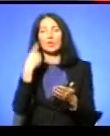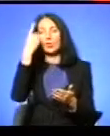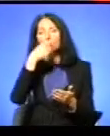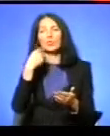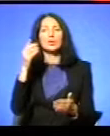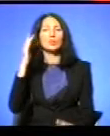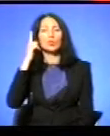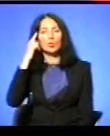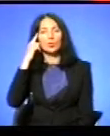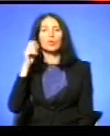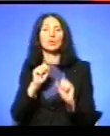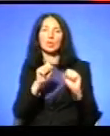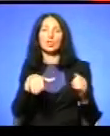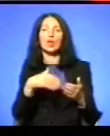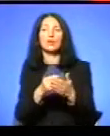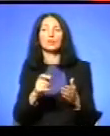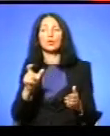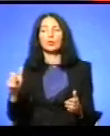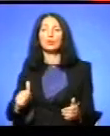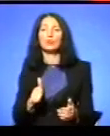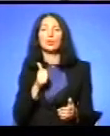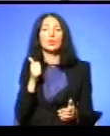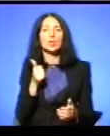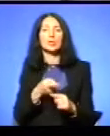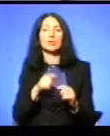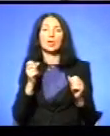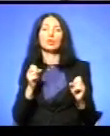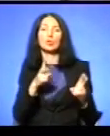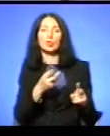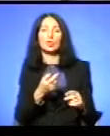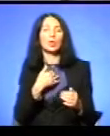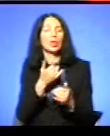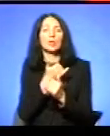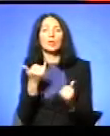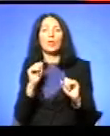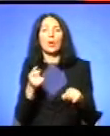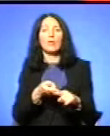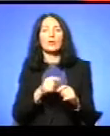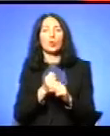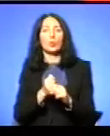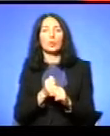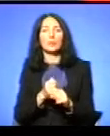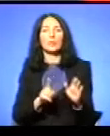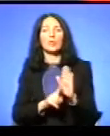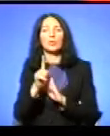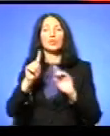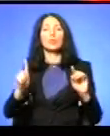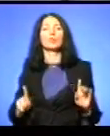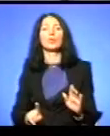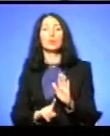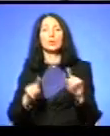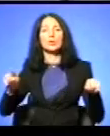захищаю свою власну людську гідність То це злочин Я не маю права цього робити Власне, на початку встановлення української